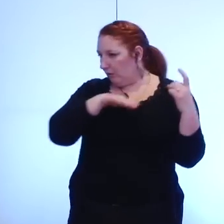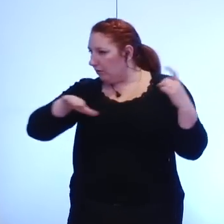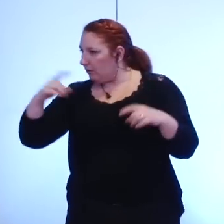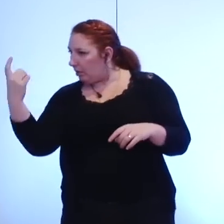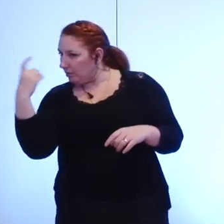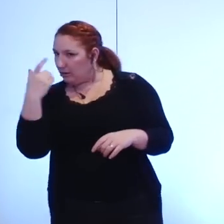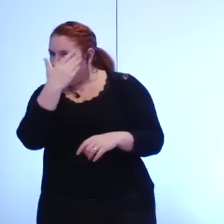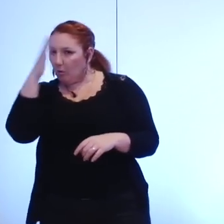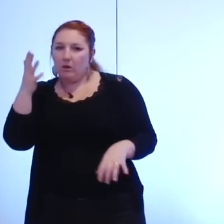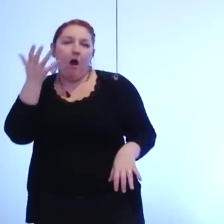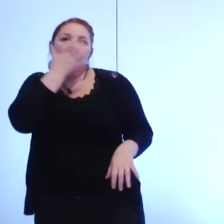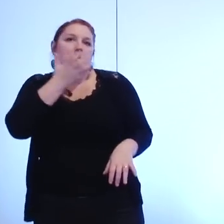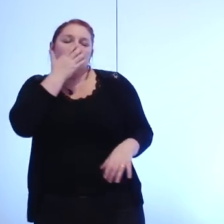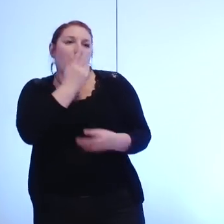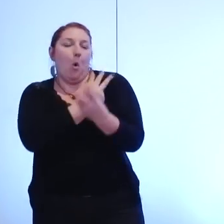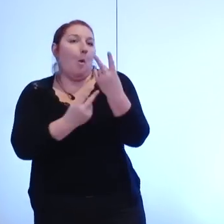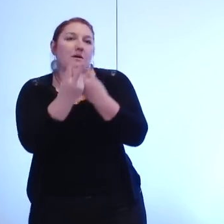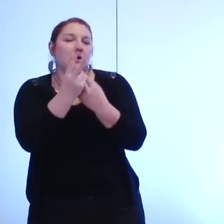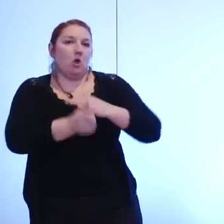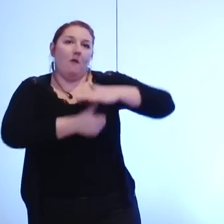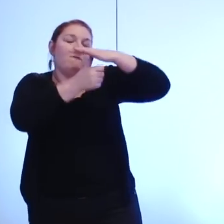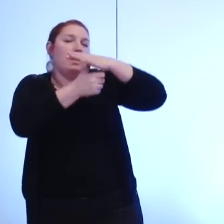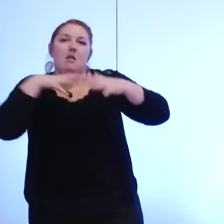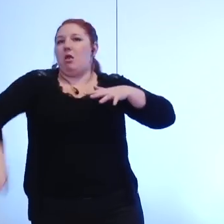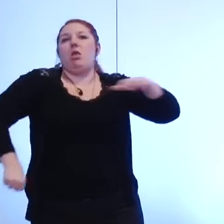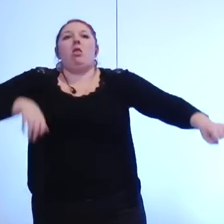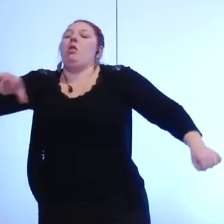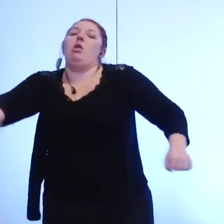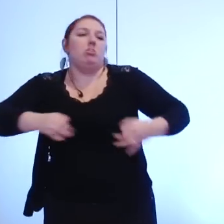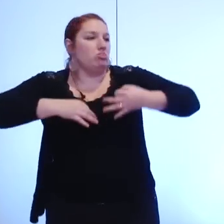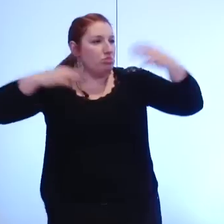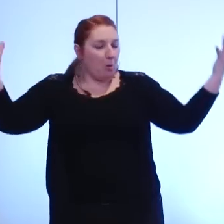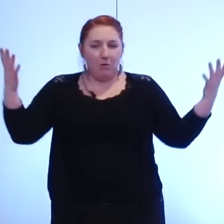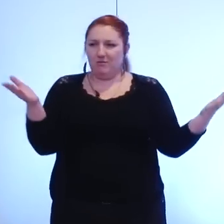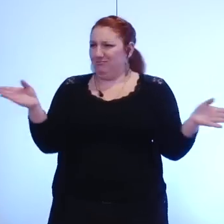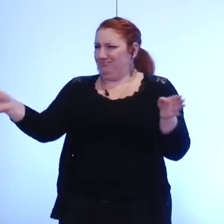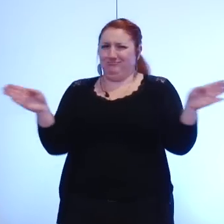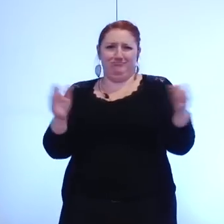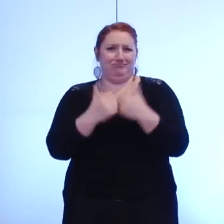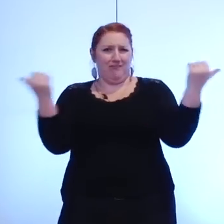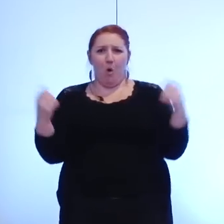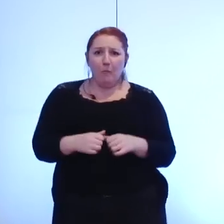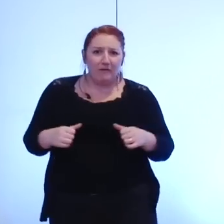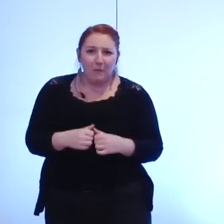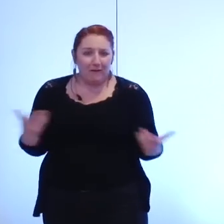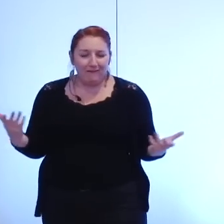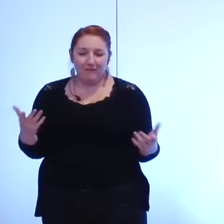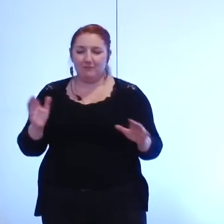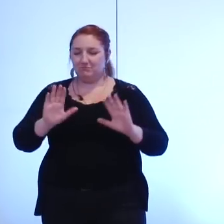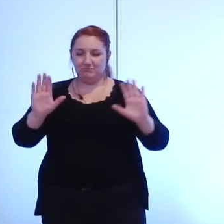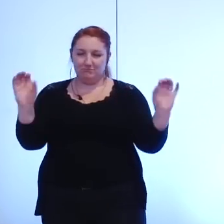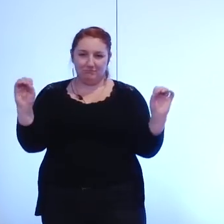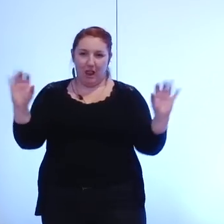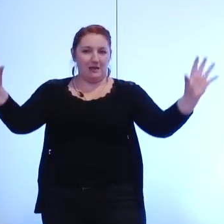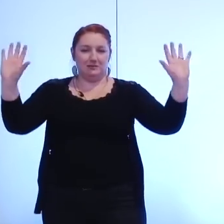affreux représentants de la ville-centre pèseraient beaucoup trop prendraient toutes les décisions au sein de la métropole mais je laisse